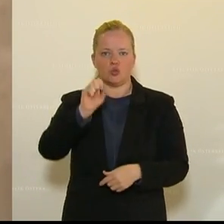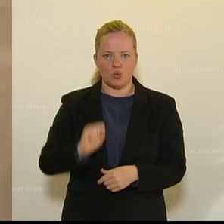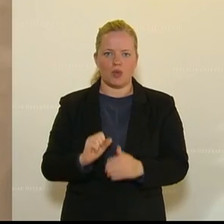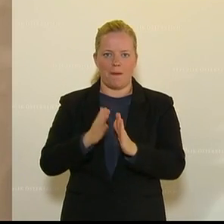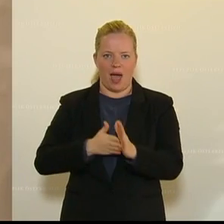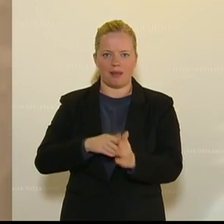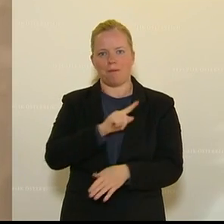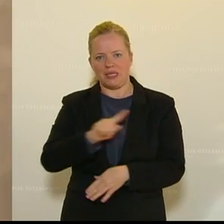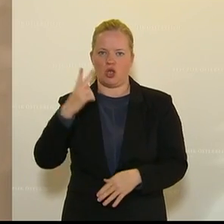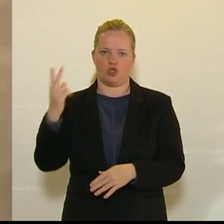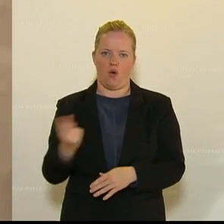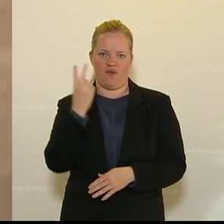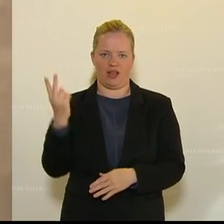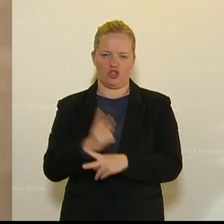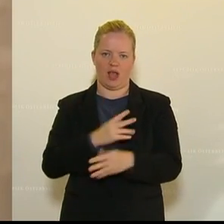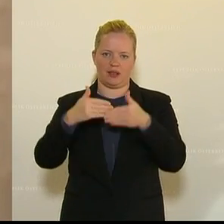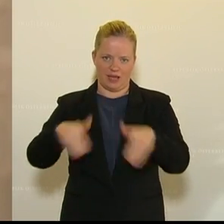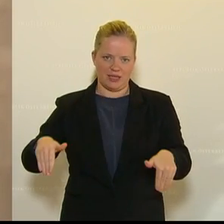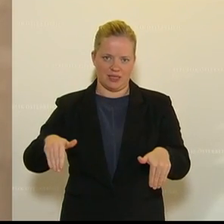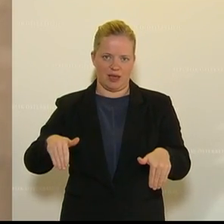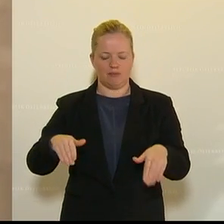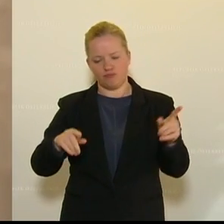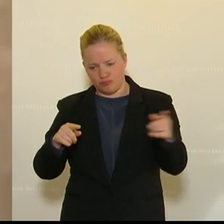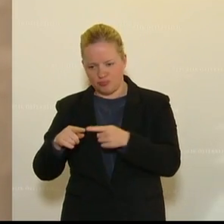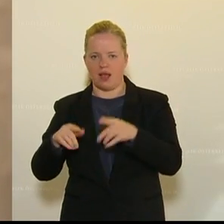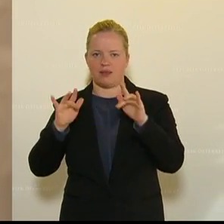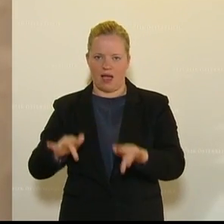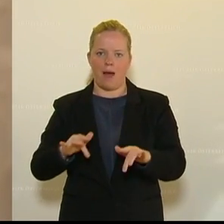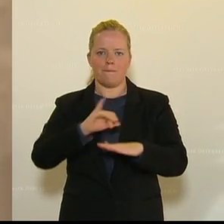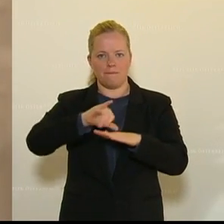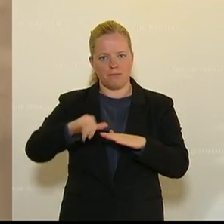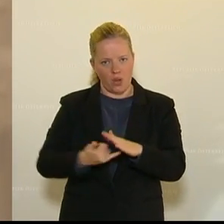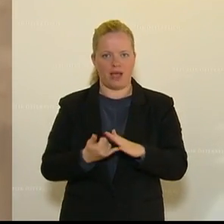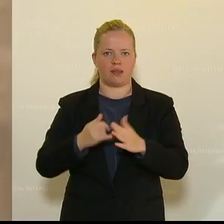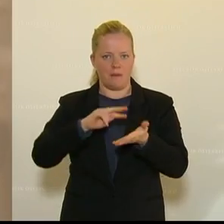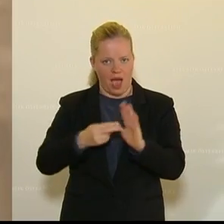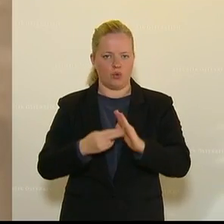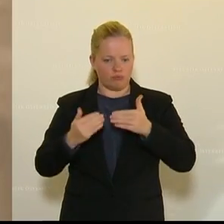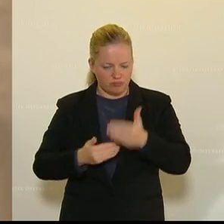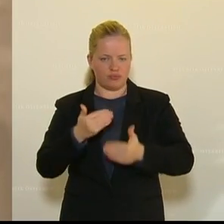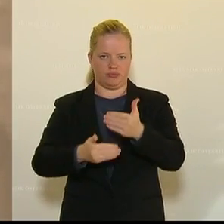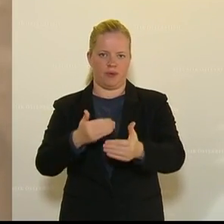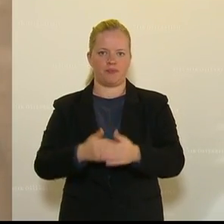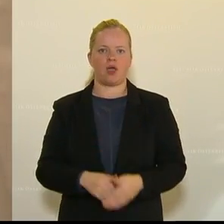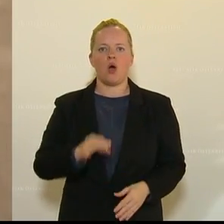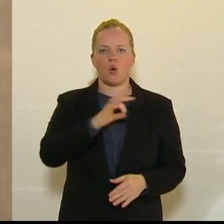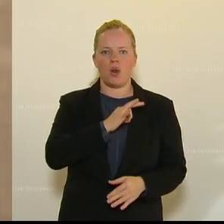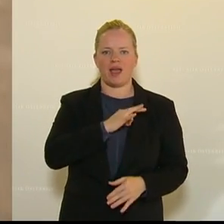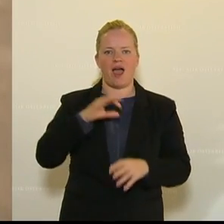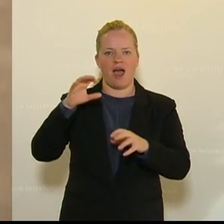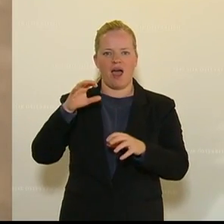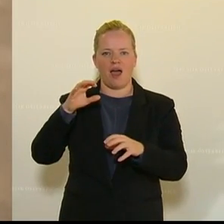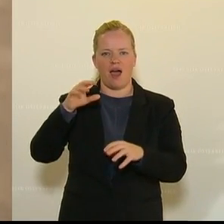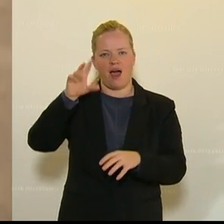zur Staatsgrenze nach Slowenien mittels Planung und Projektierung vorangetrieben wird. Und der Herr Kollege Rauch hat gesagt, die